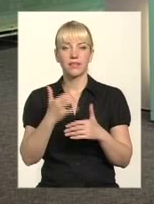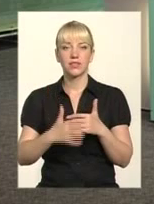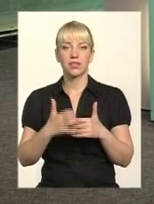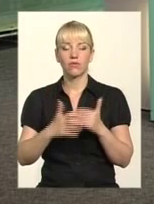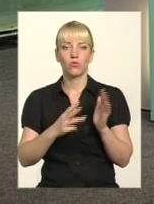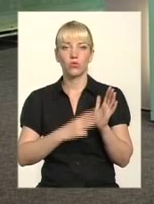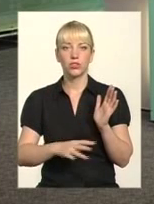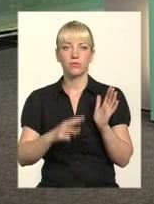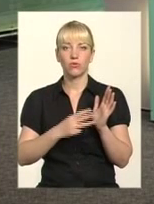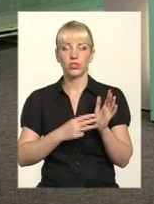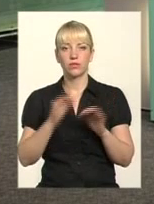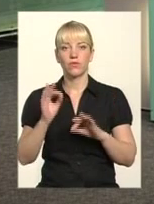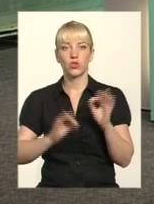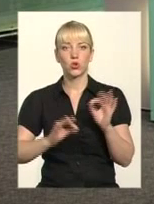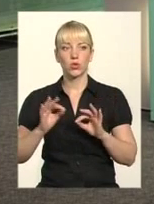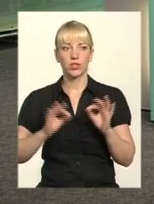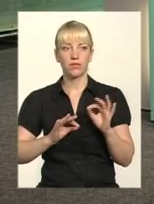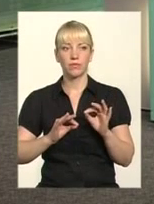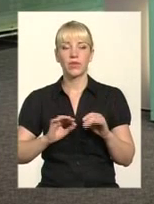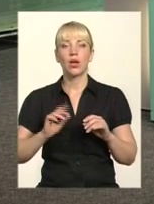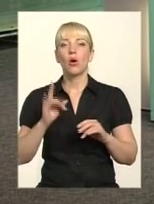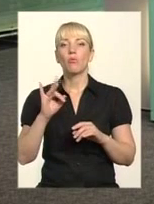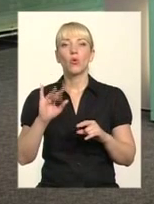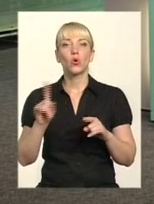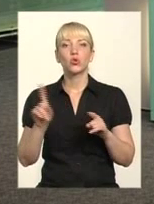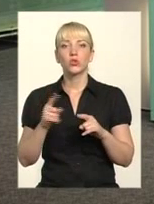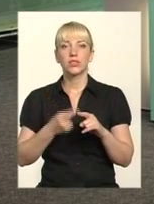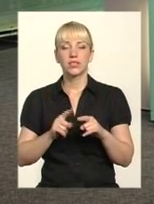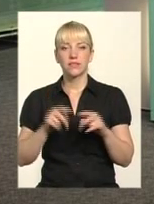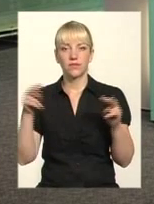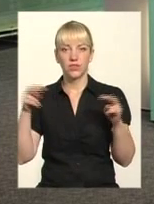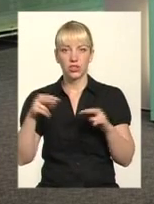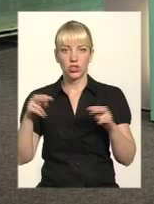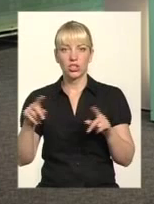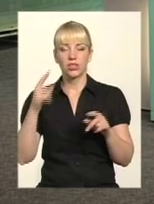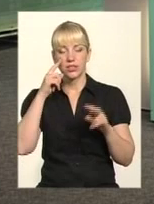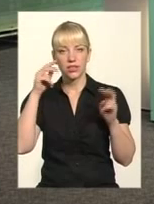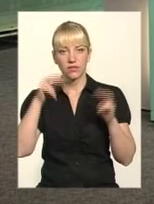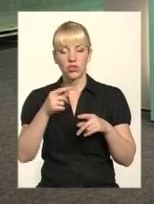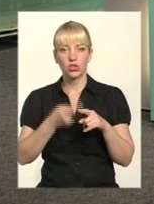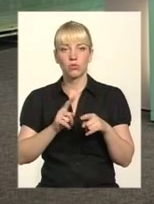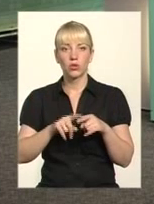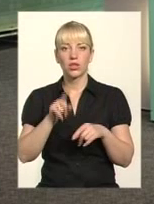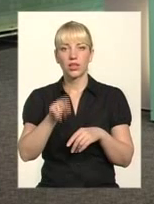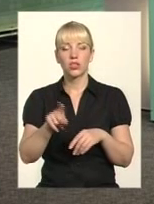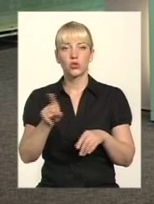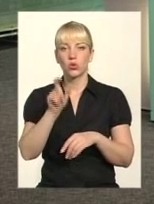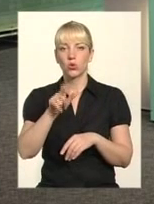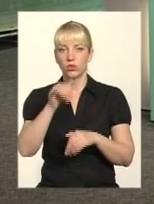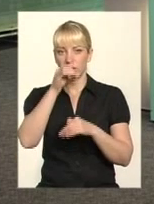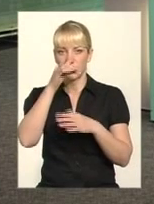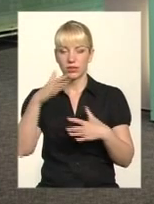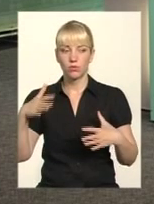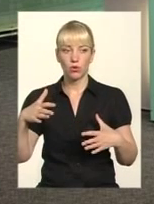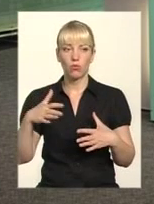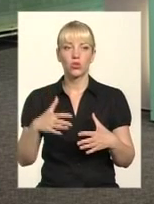88%. Про що це свідчить? Це свідчить про те, що люди не спроможні